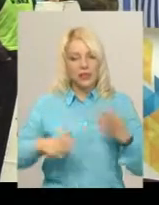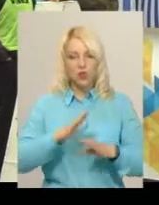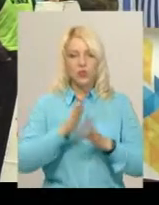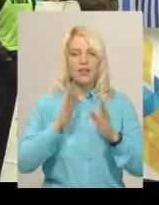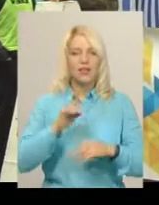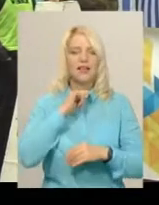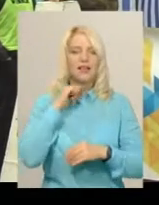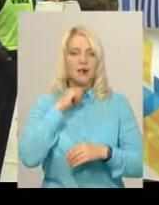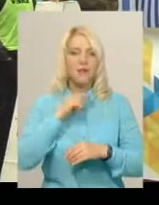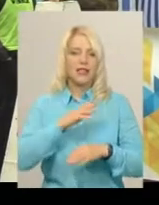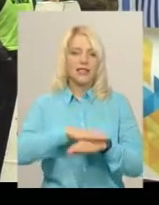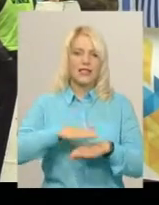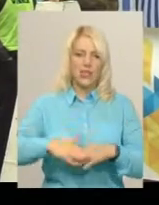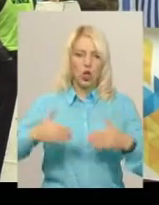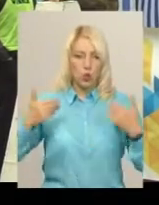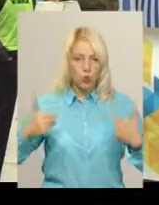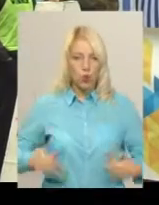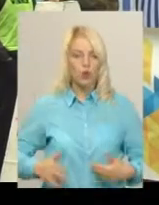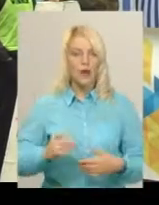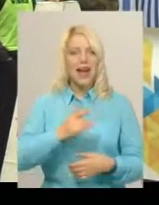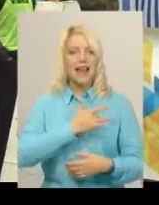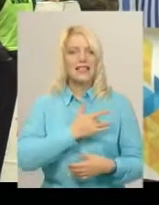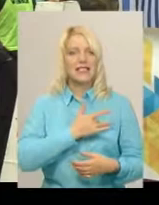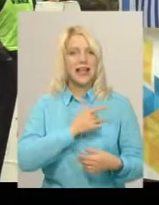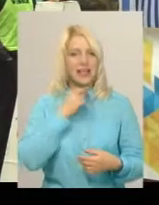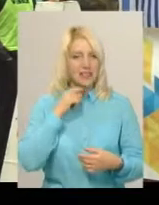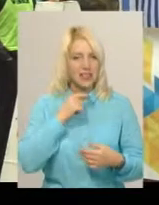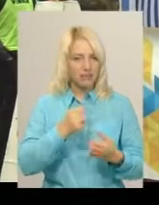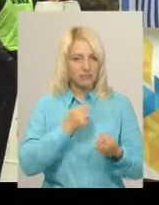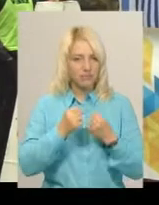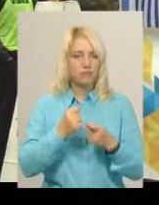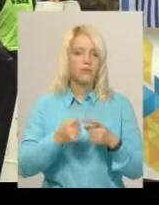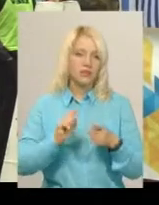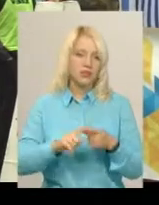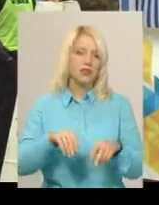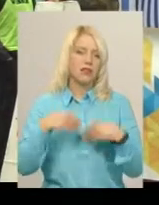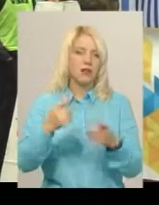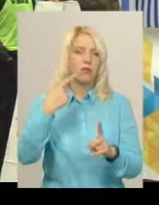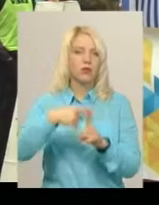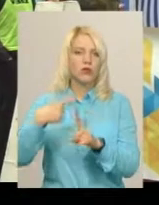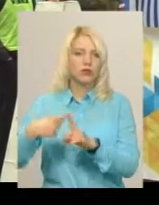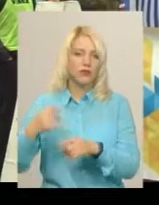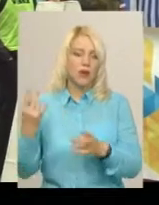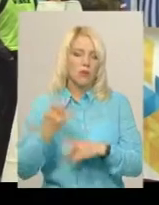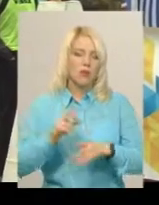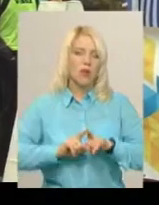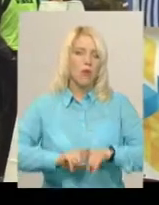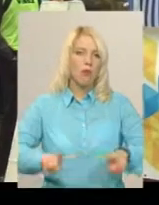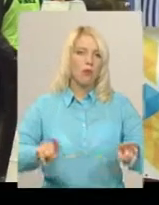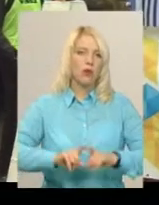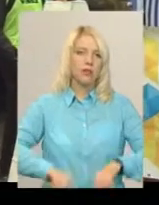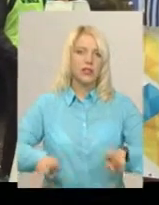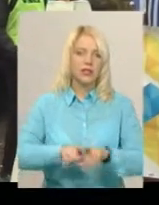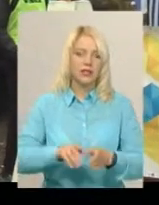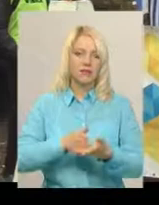тулуба, але й серцевий м'яз, що дуже важливо. Тому, звичайно, я відношусь до цього позитивно, ми маємо популяризувати такі змагання,